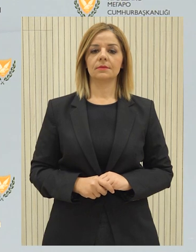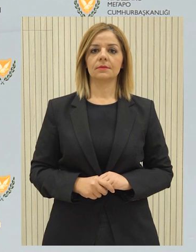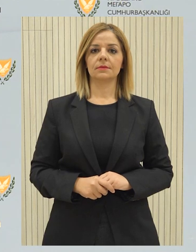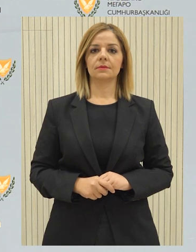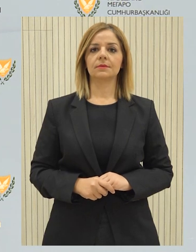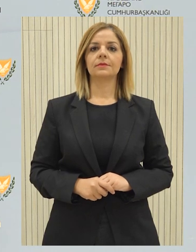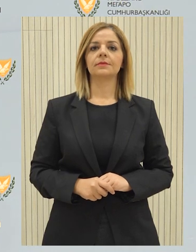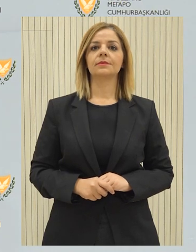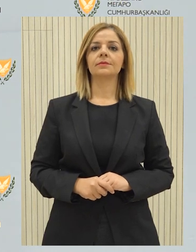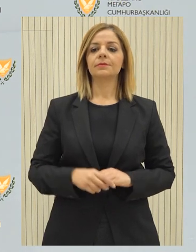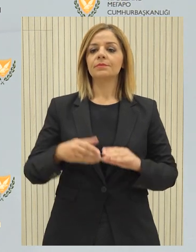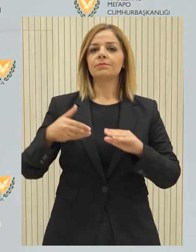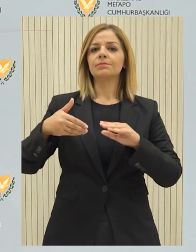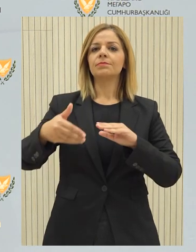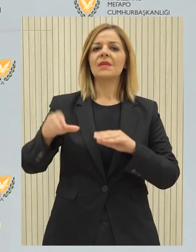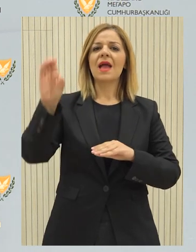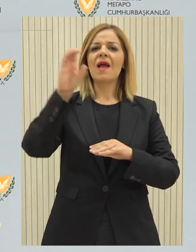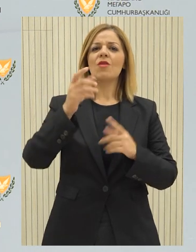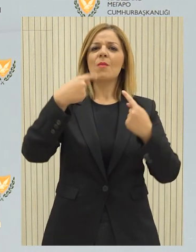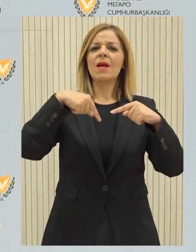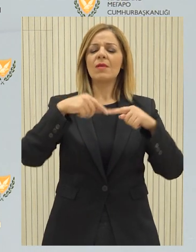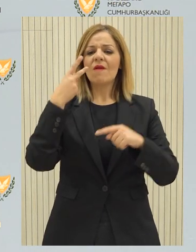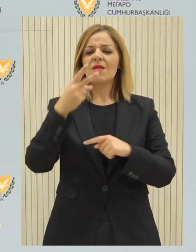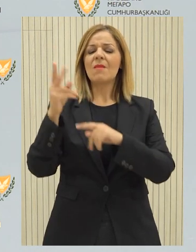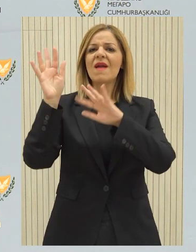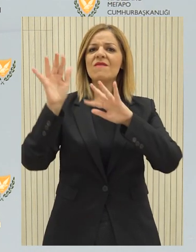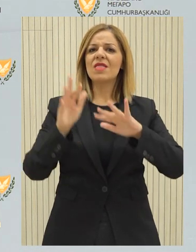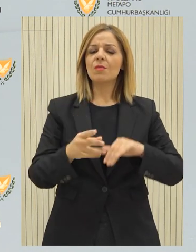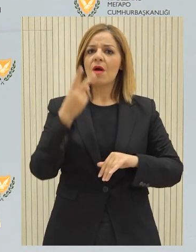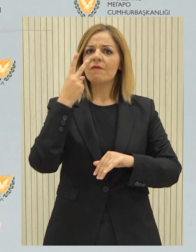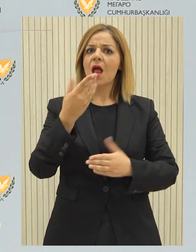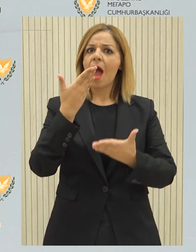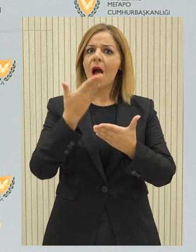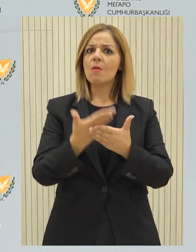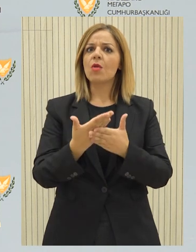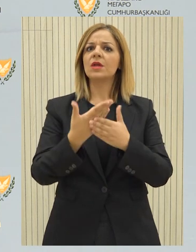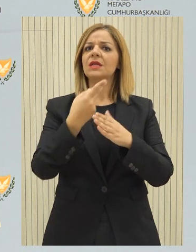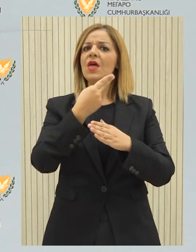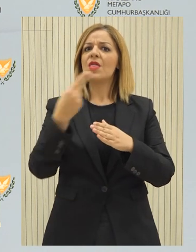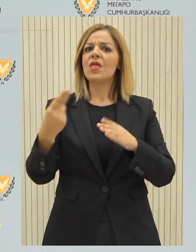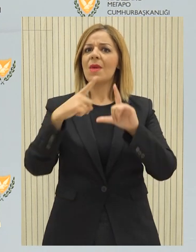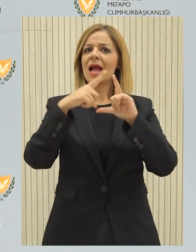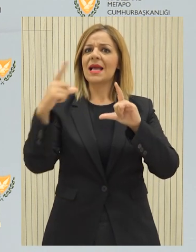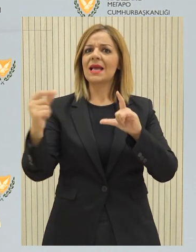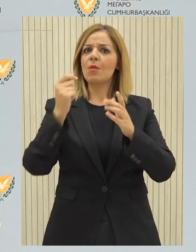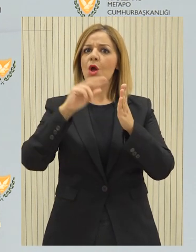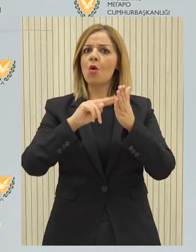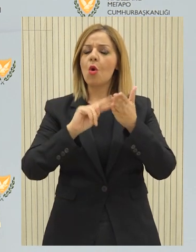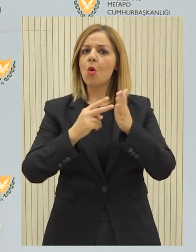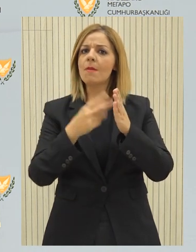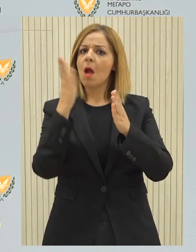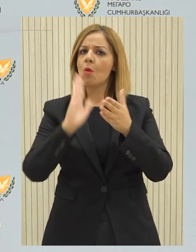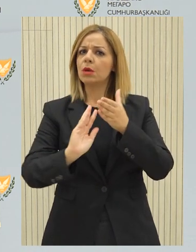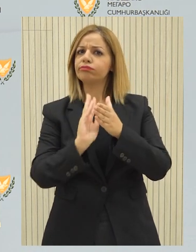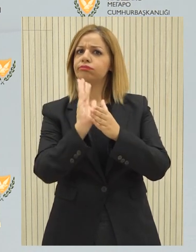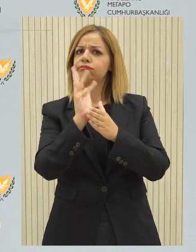Οι φθινοπορεινές προβλέψεις της Ευρωπαϊκής Επιτροπής καταδεικνύουν την ανθεκτικότητα, την ευελιξία και η ικανότητα προσαρμογής της κυπριακής οικονομίας σε δύσκολα